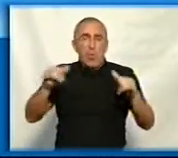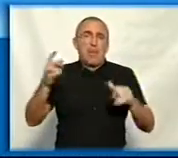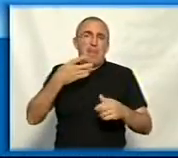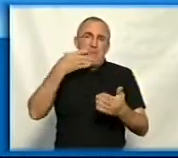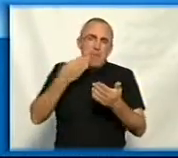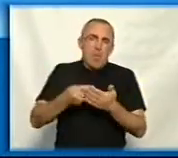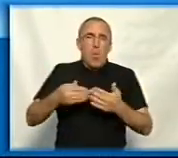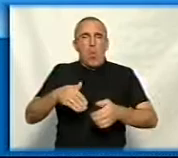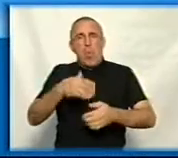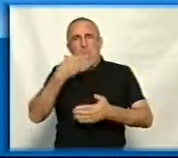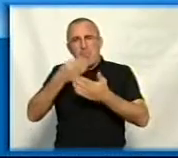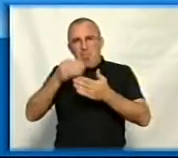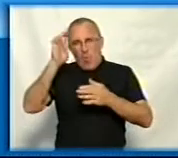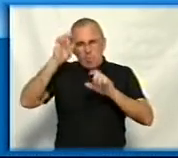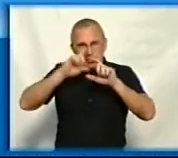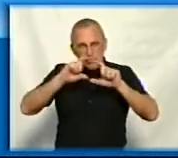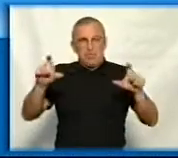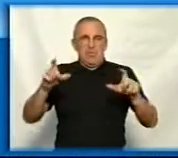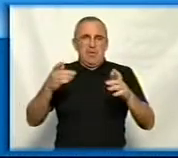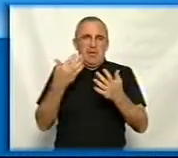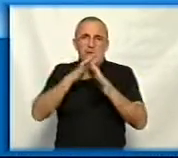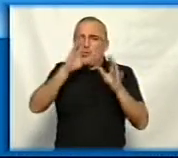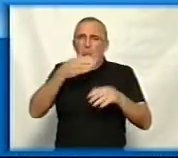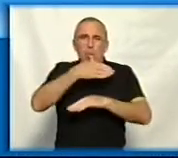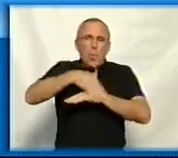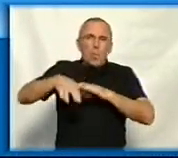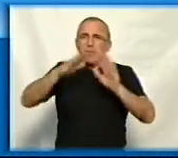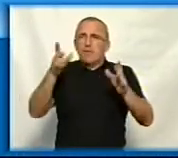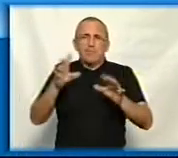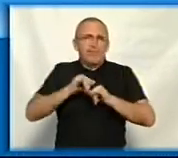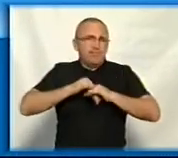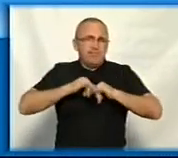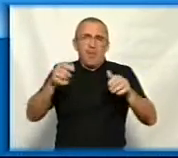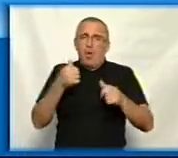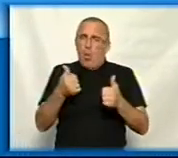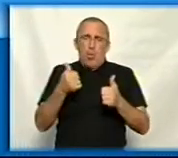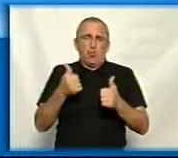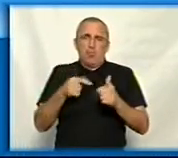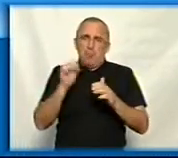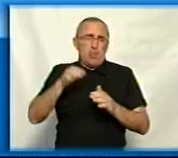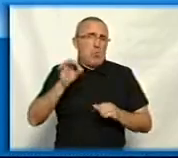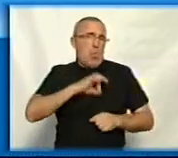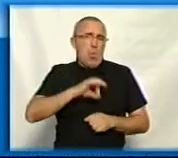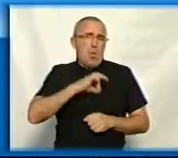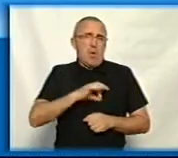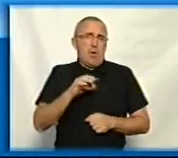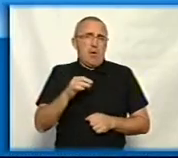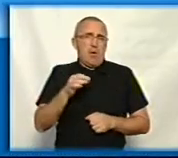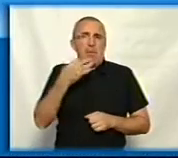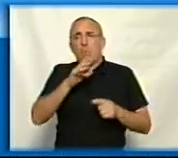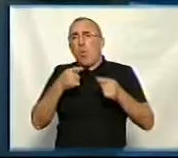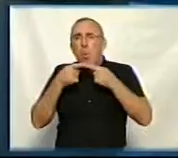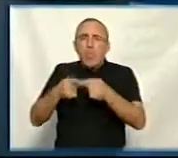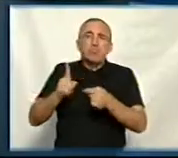приватні, і на комунальні підприємства, якщо вони працюють на наших вулицях. Тому це хороша річ, і нею можна користуватися в якихось гострих